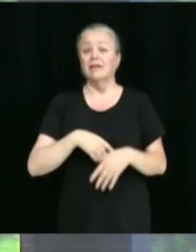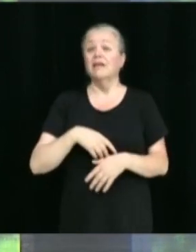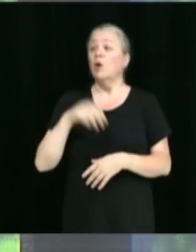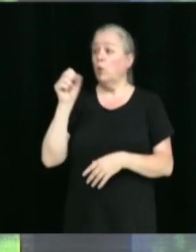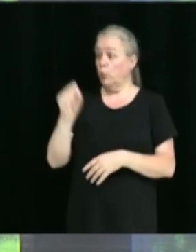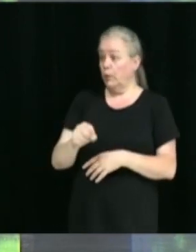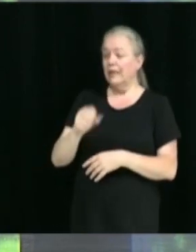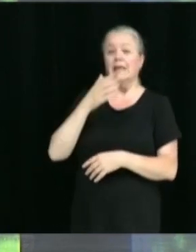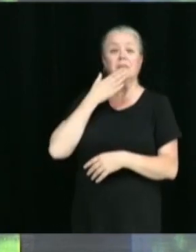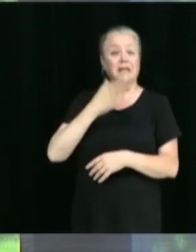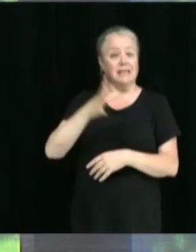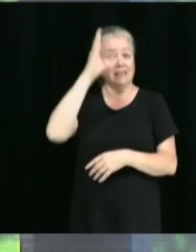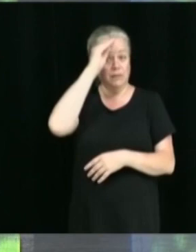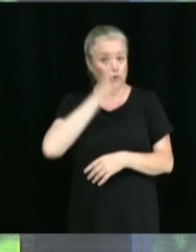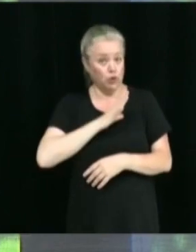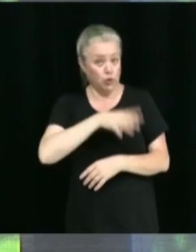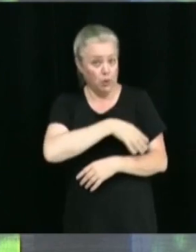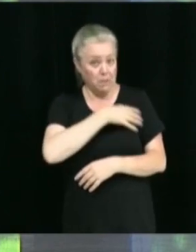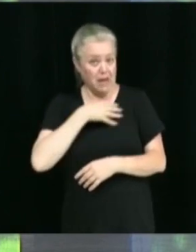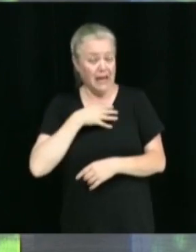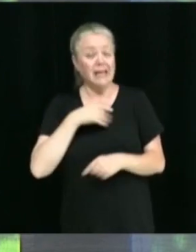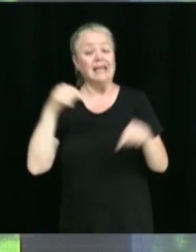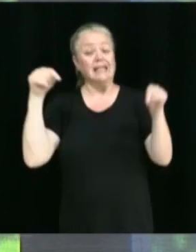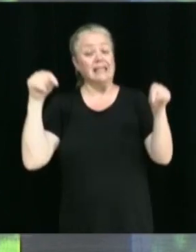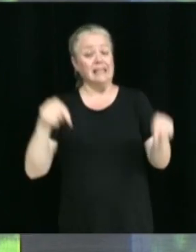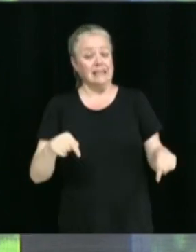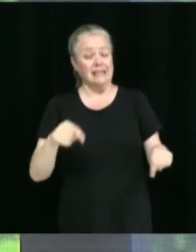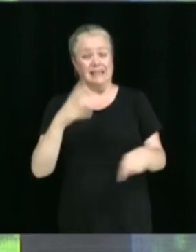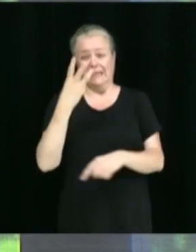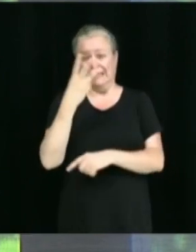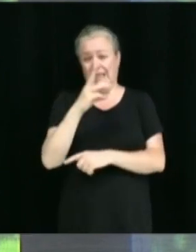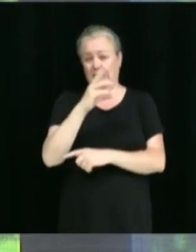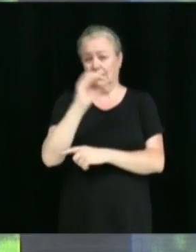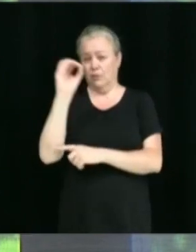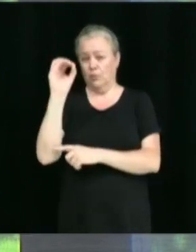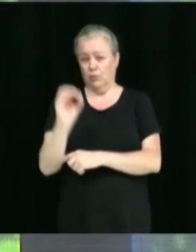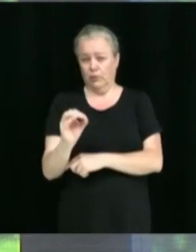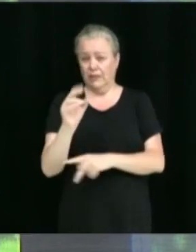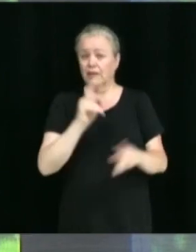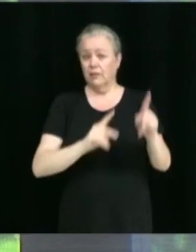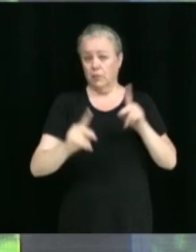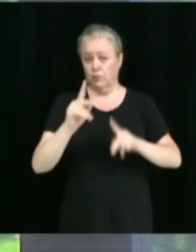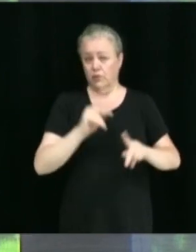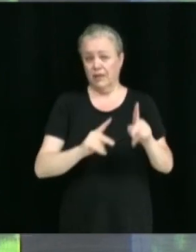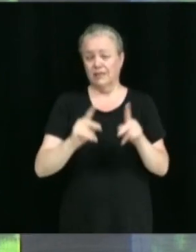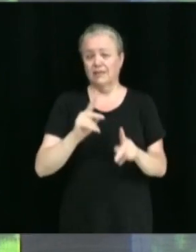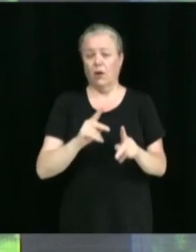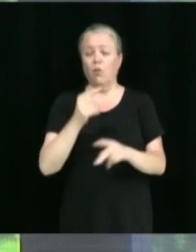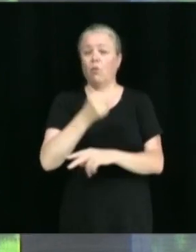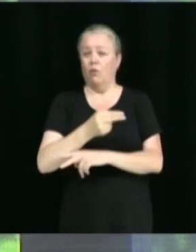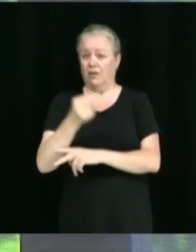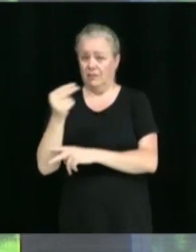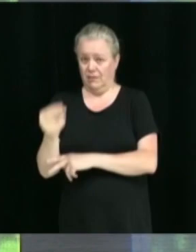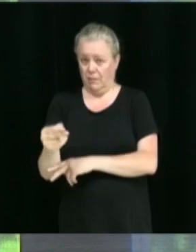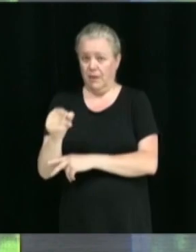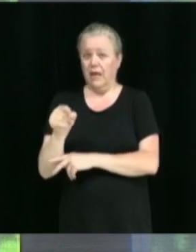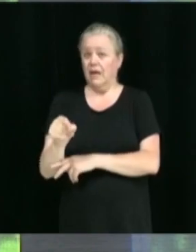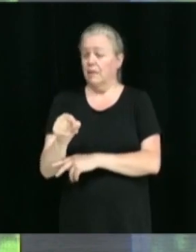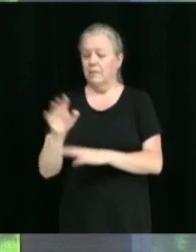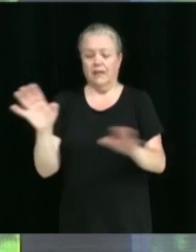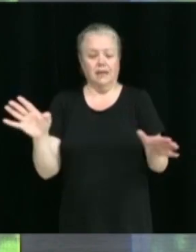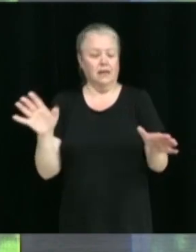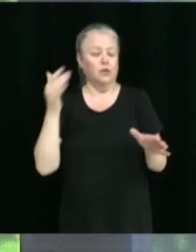merci, M. le maire. Vous le savez, M. le maire, 16 % de notre population est dans une situation de handicap qui va lui poser des problèmes dans le